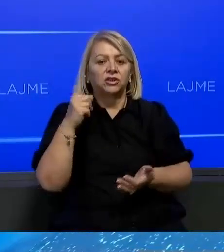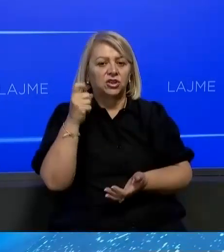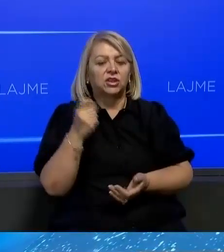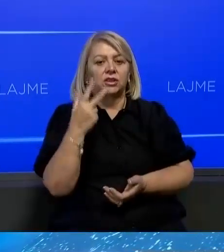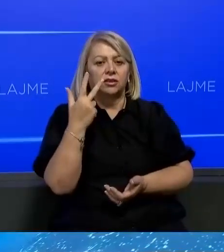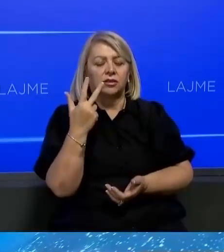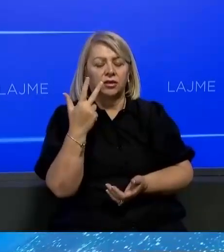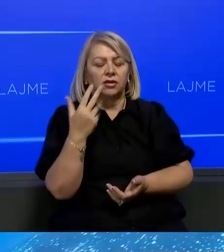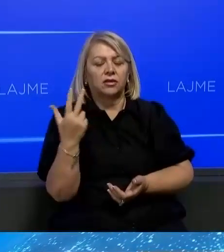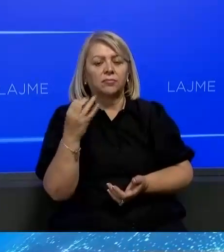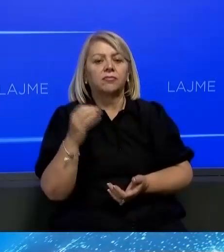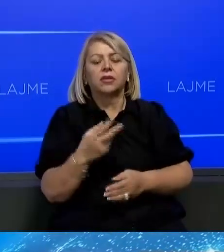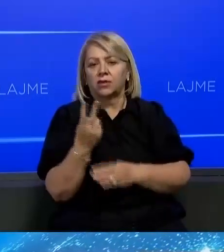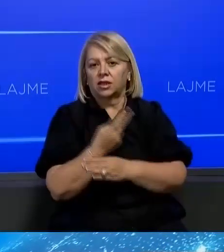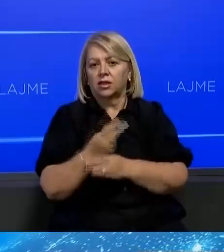nga 30 vende.